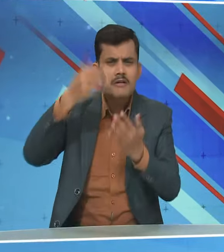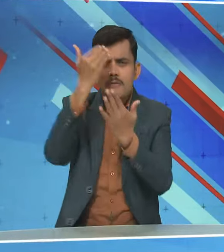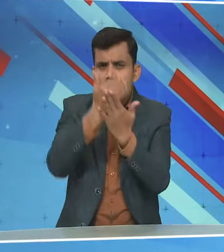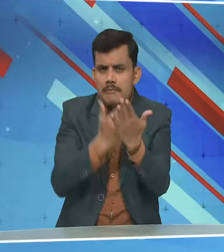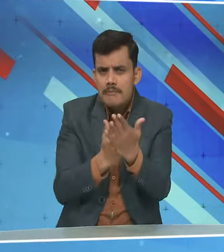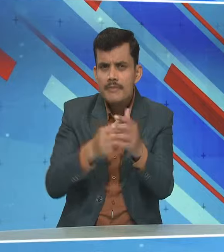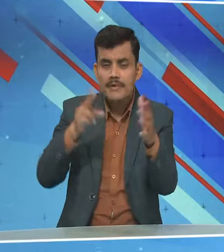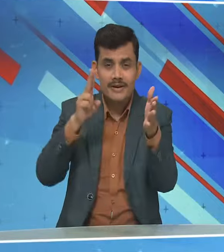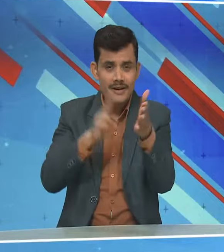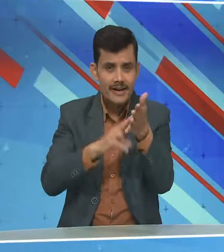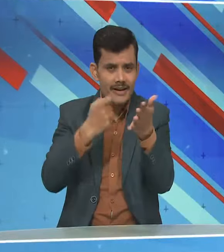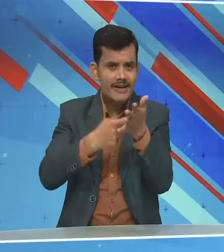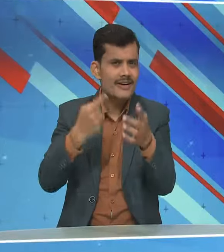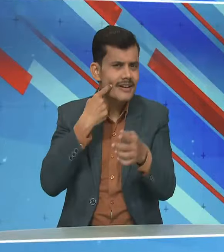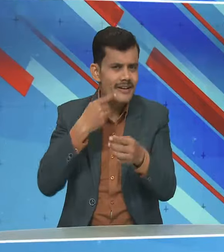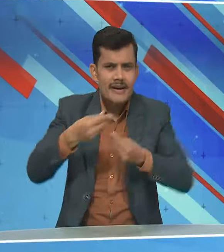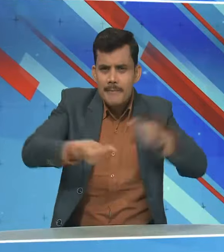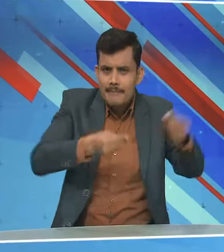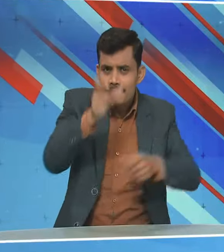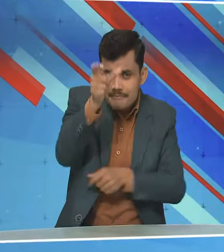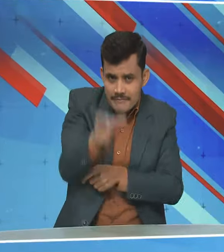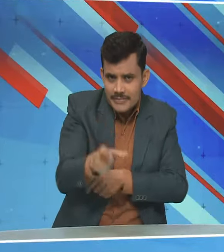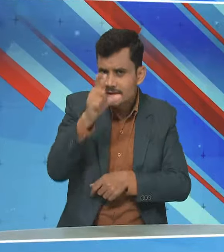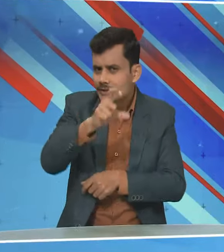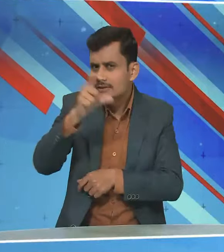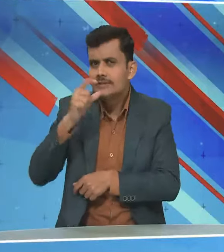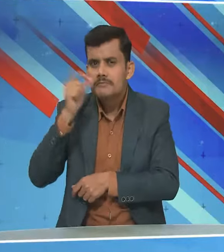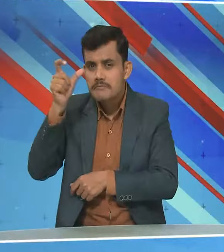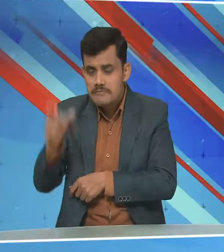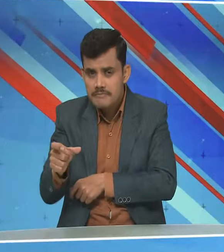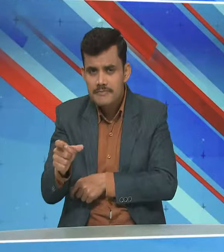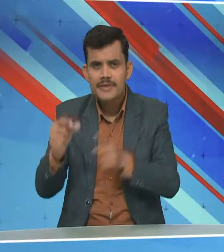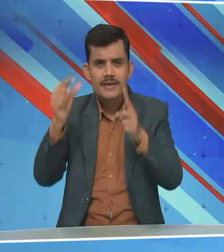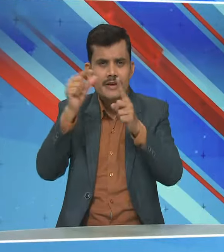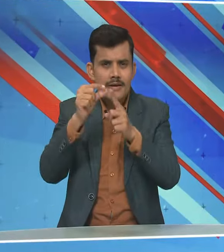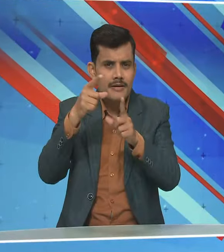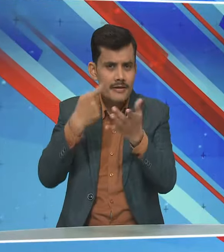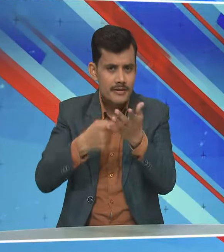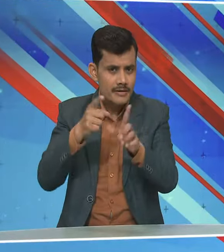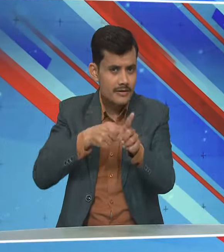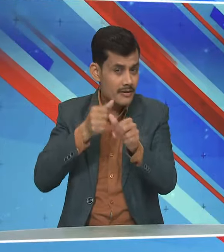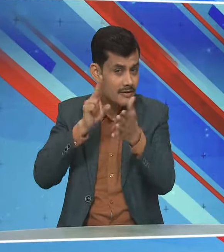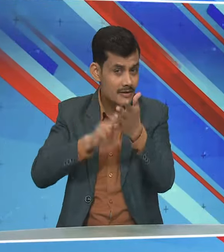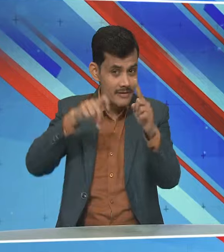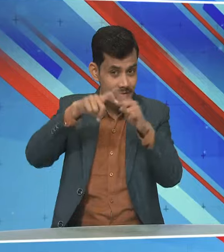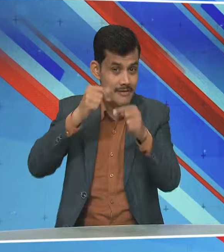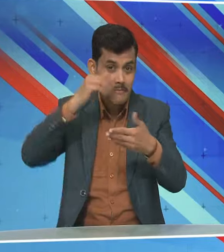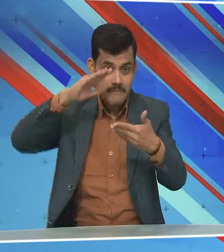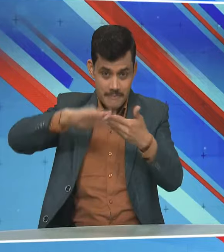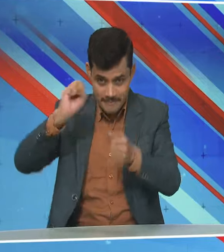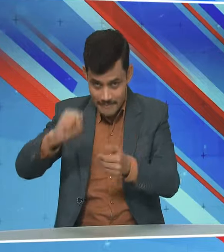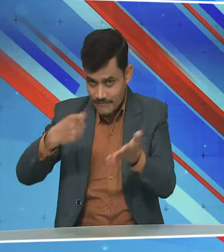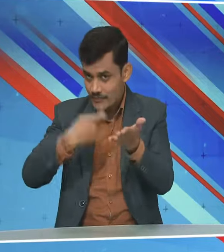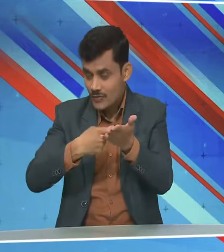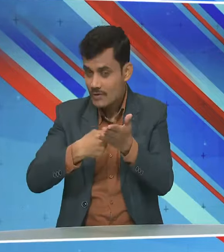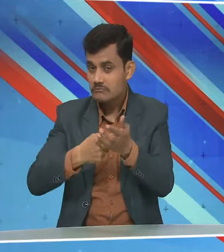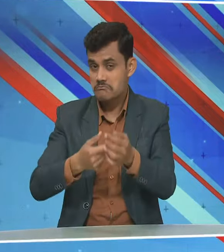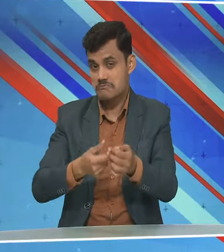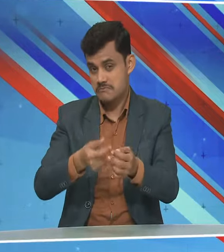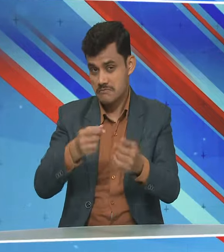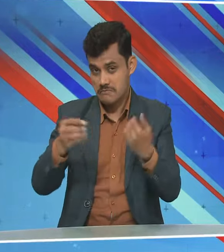बिजनस्मेन CC थंपी से जुड़ा है जिसमें प्रियंका गांधी के पती रॉबर्ट वाड़ा पर भी आरोप है